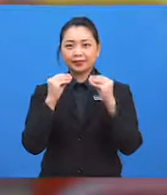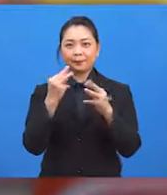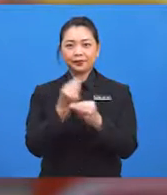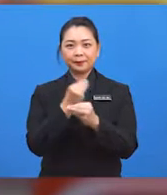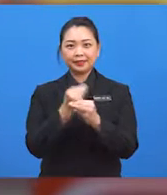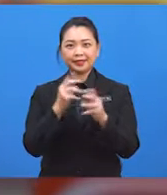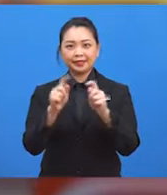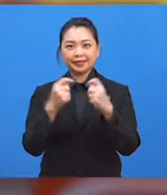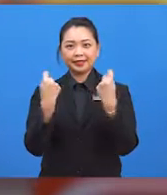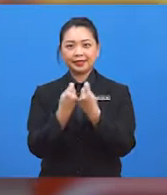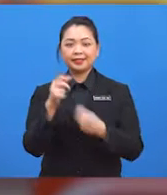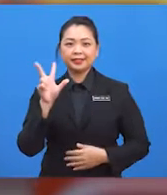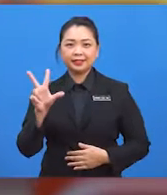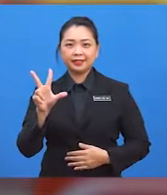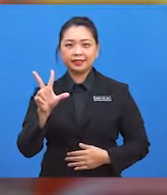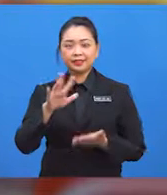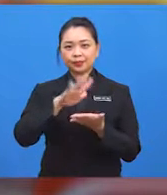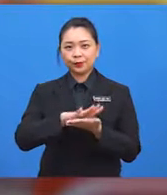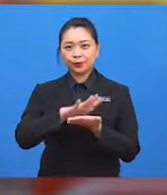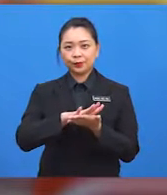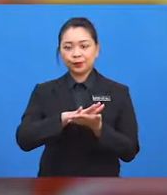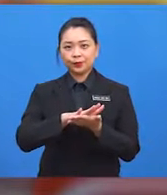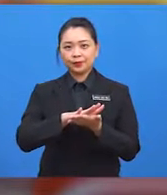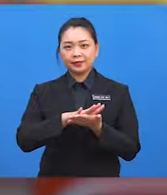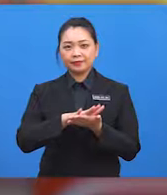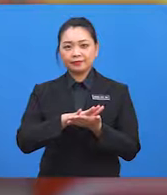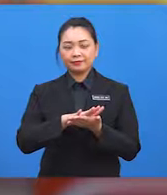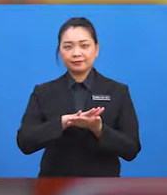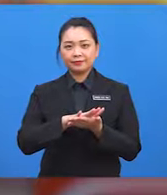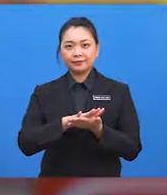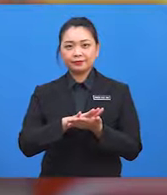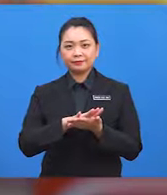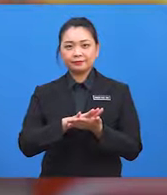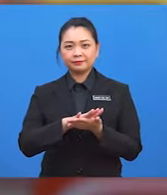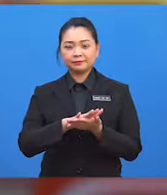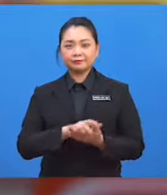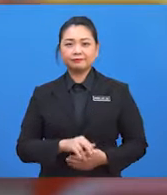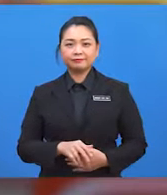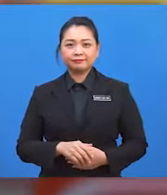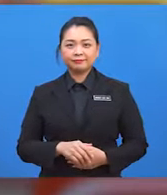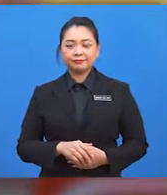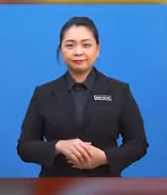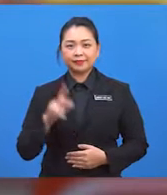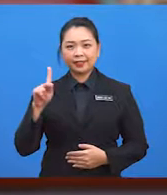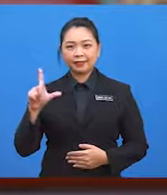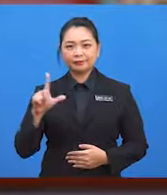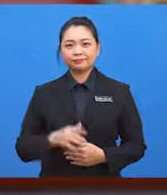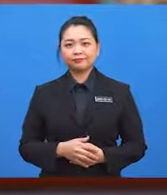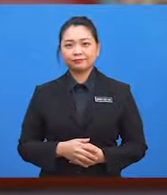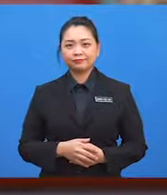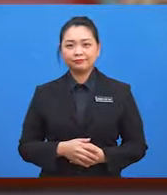tingkatan 3 di Sekolah Menengah Kebangsaan Sri Bintang Selatan, Kuala Lumpur.